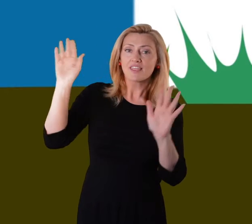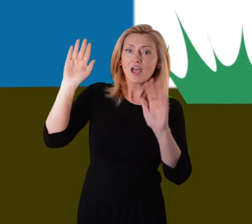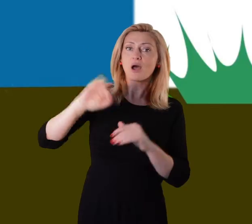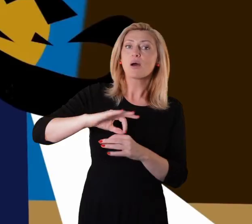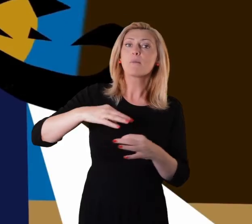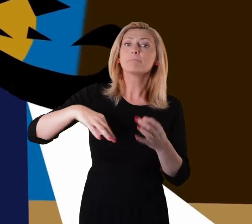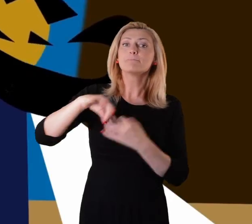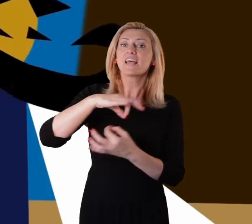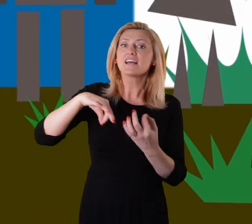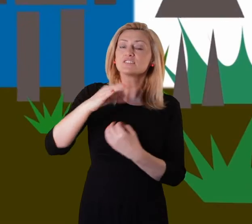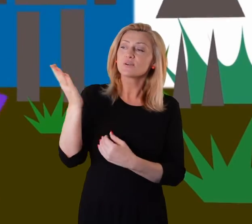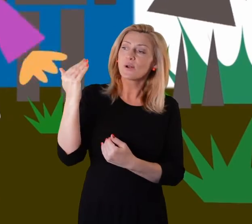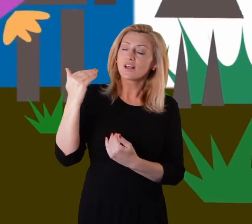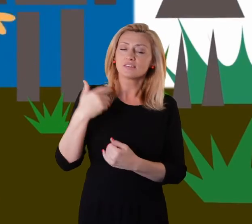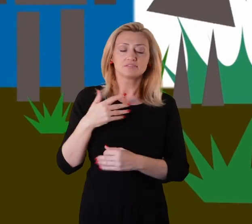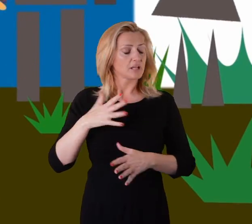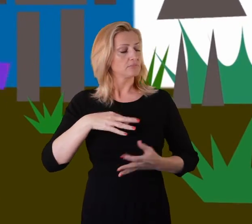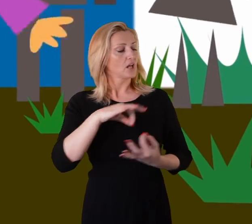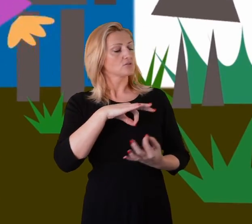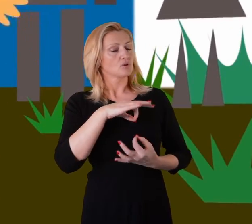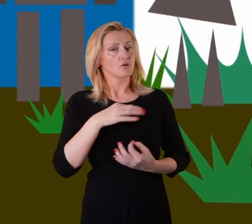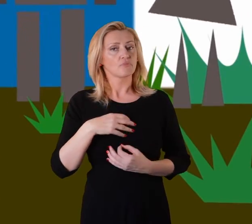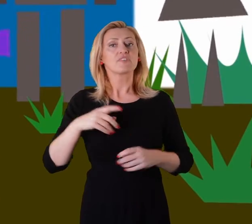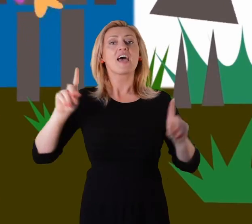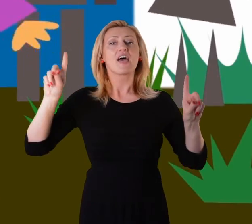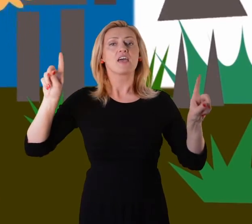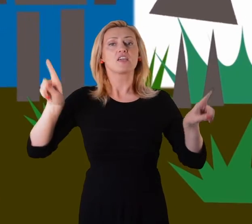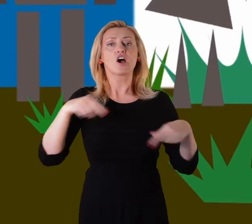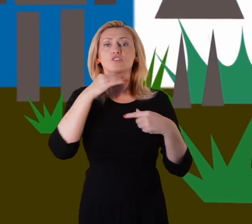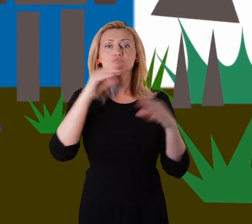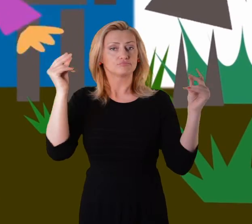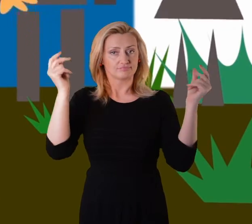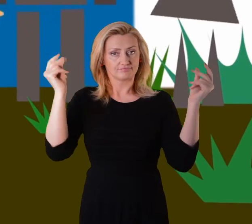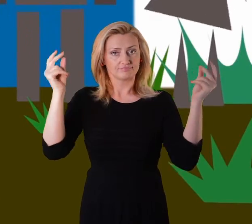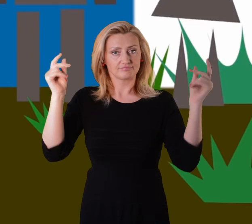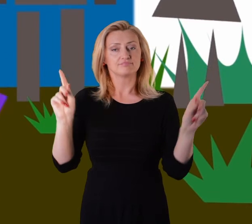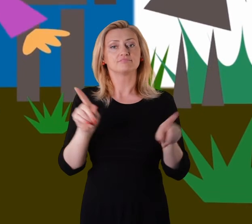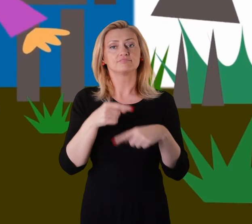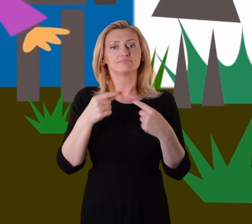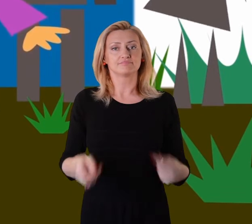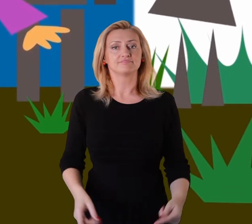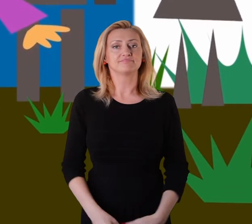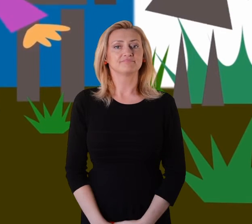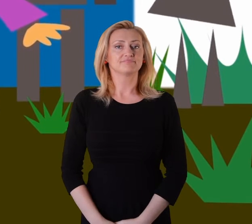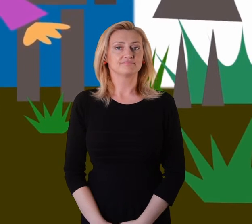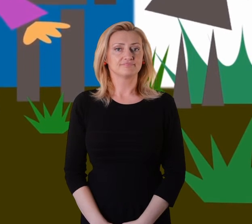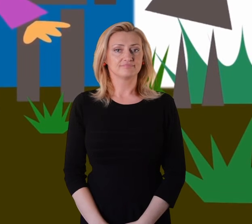táncolni Szia, mia, haramia, hai, hollá